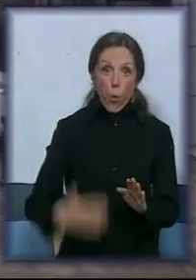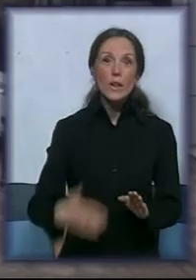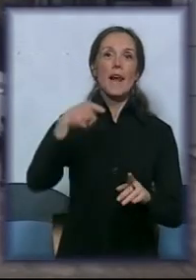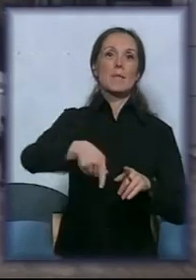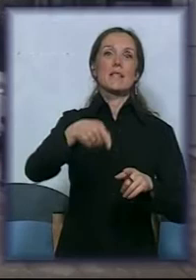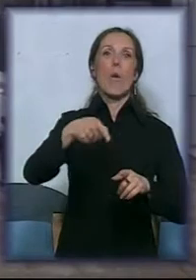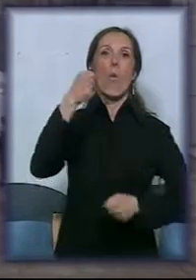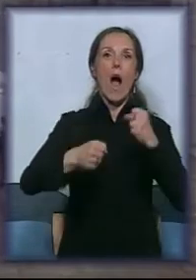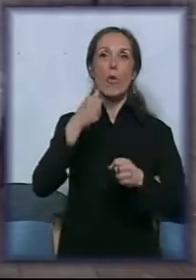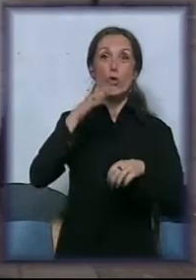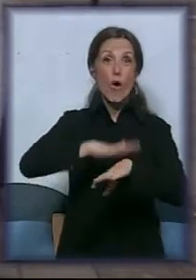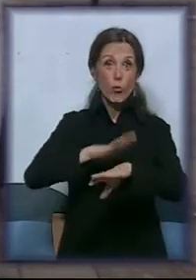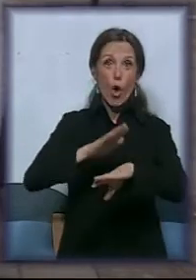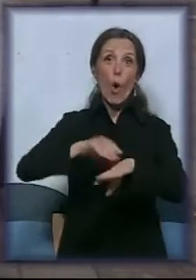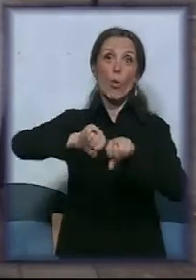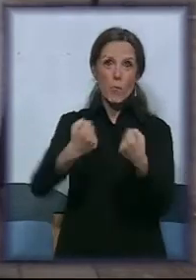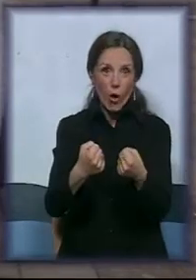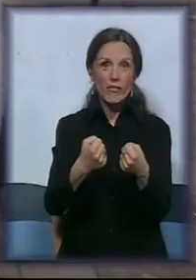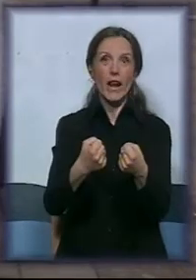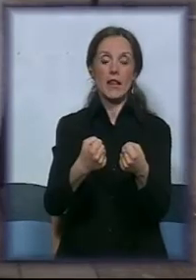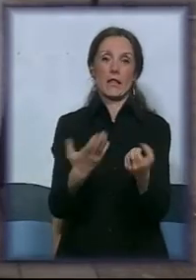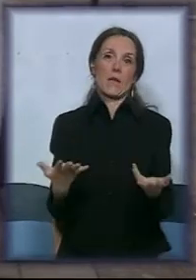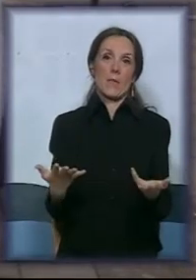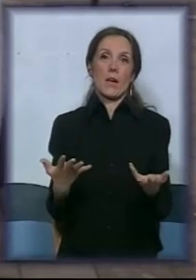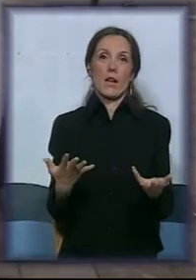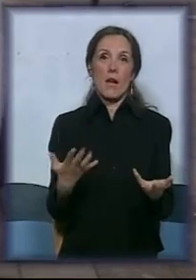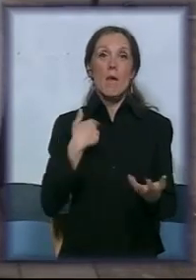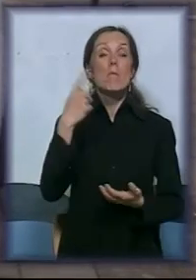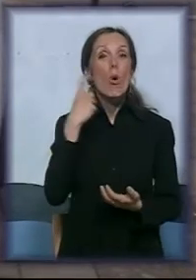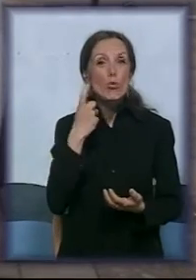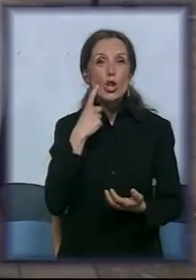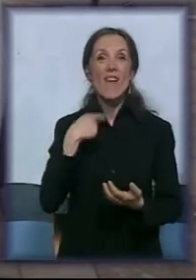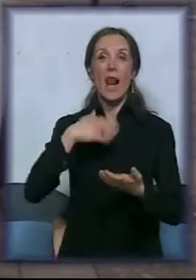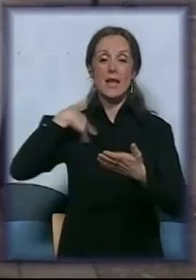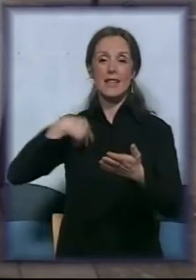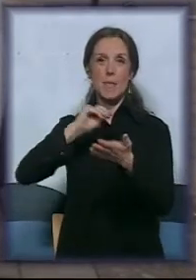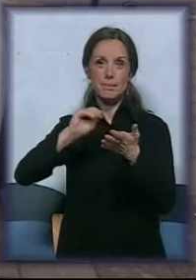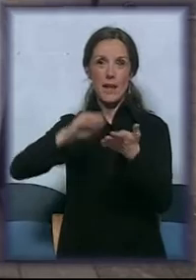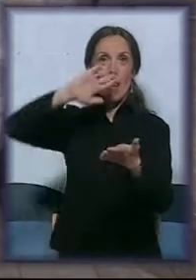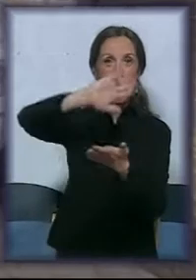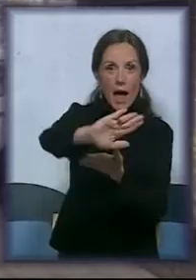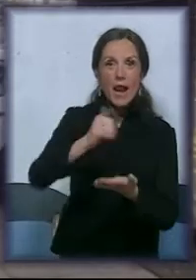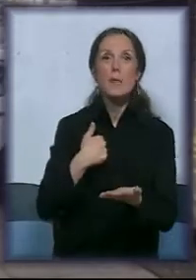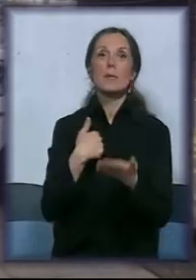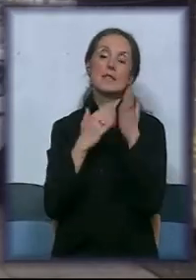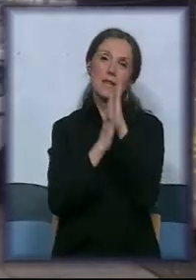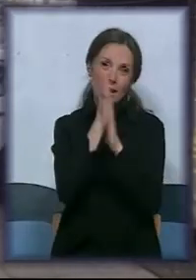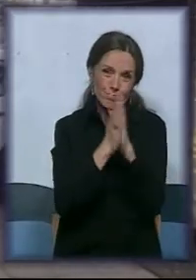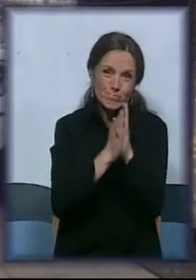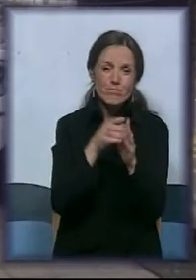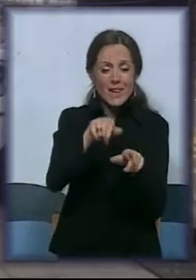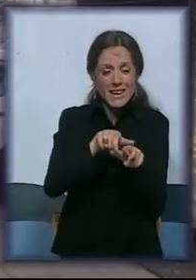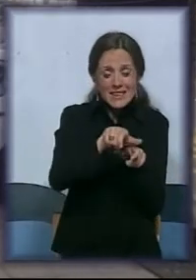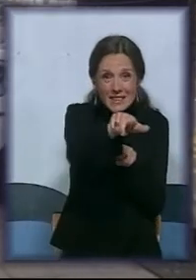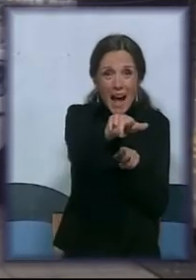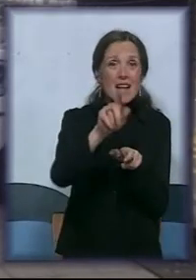ovu nogu. Znači strada mi noga, strada mi sve, pokušavala sam da ostavlja mi nalepnice, da molim čoveka da ne ostavlja taj auto